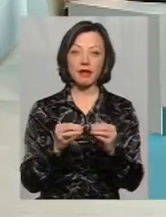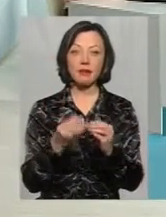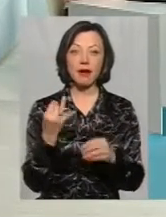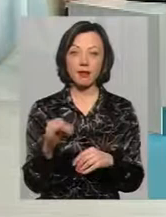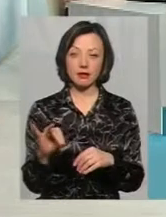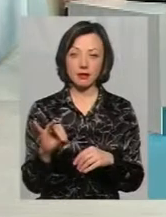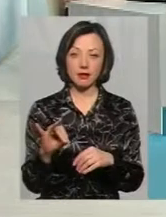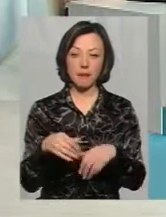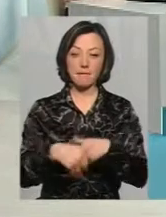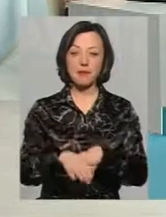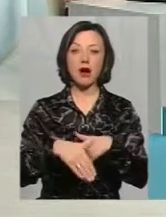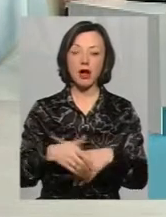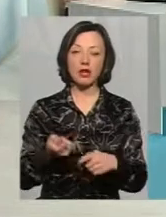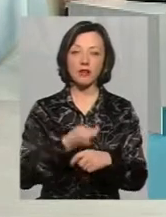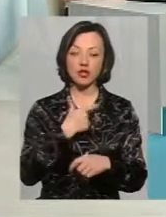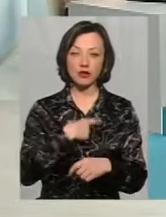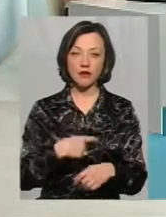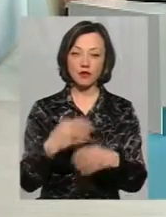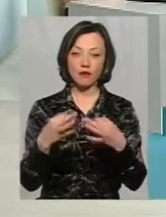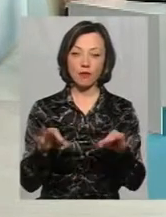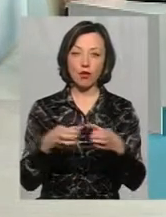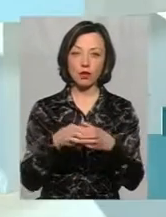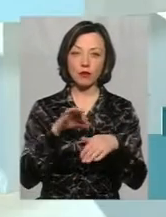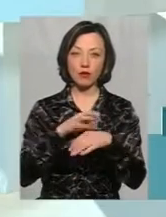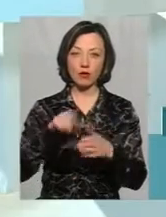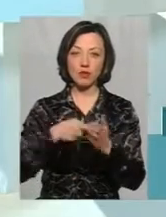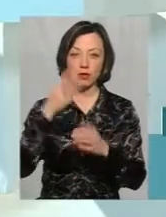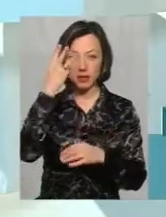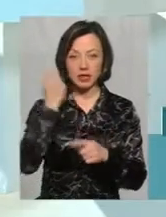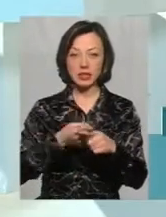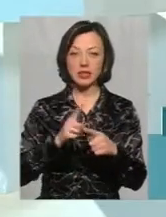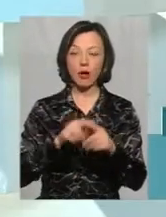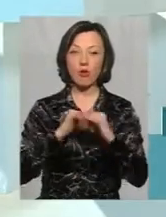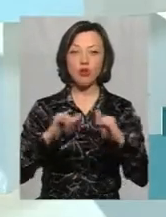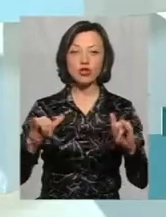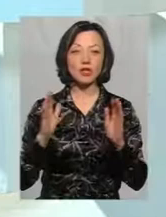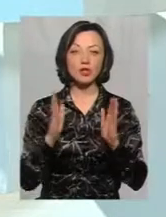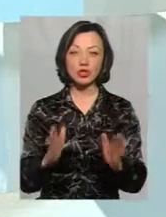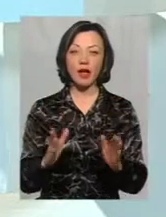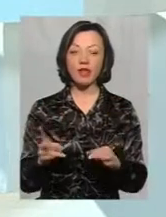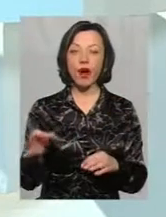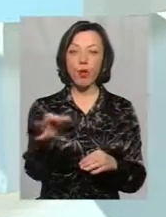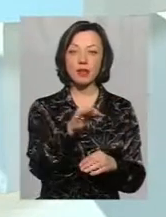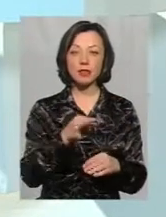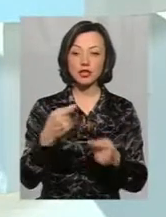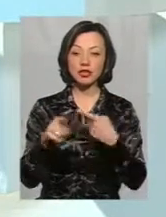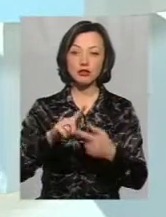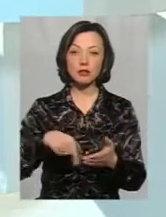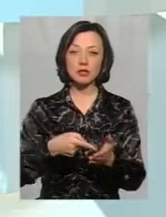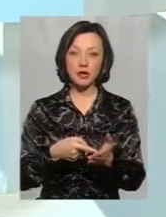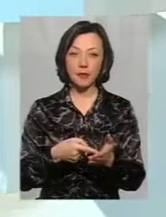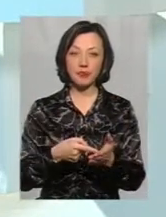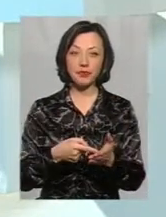парад вишиванок, який всеукорінське об'єднання «Свобода» проводить в місті Хмельницькому, і це вже поширилося не лише на областя, а й на інші міста.